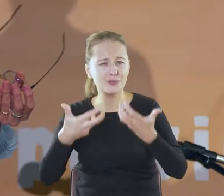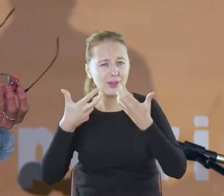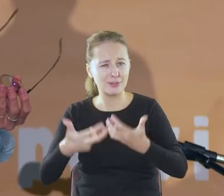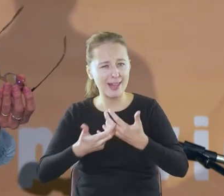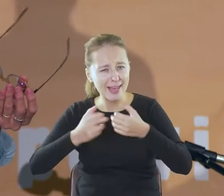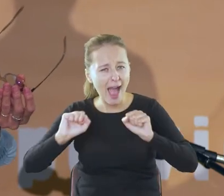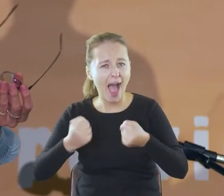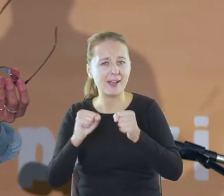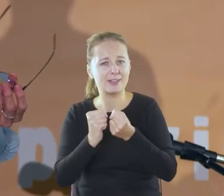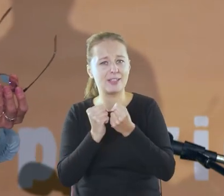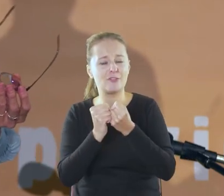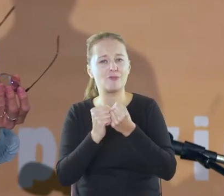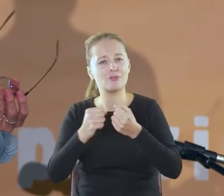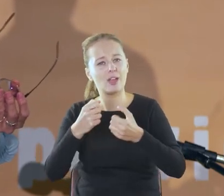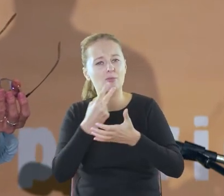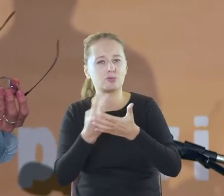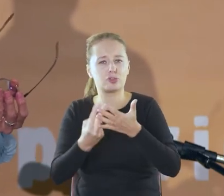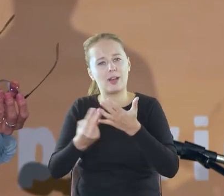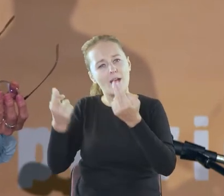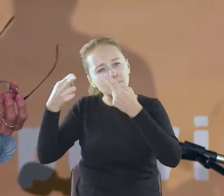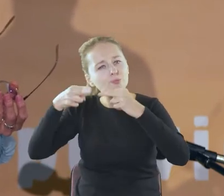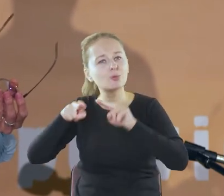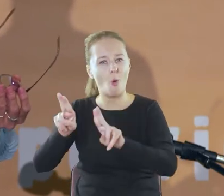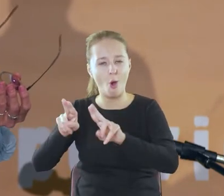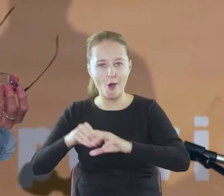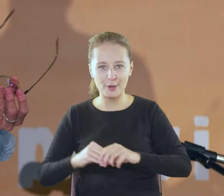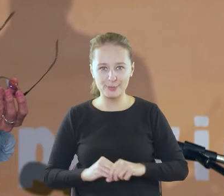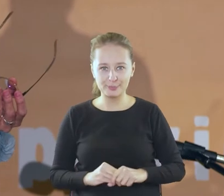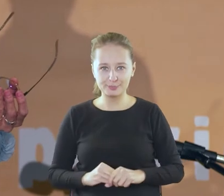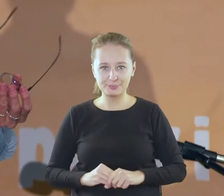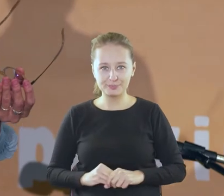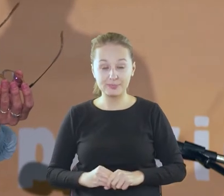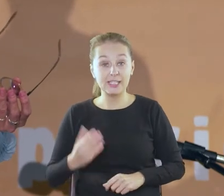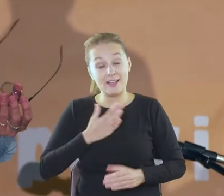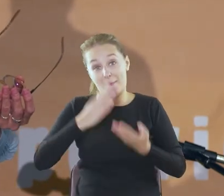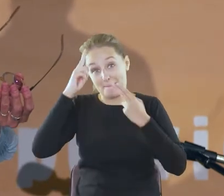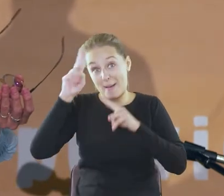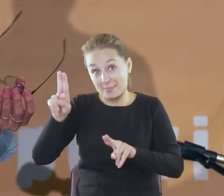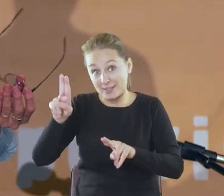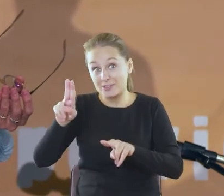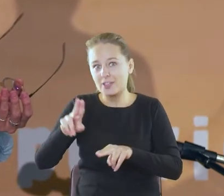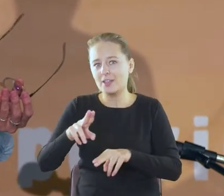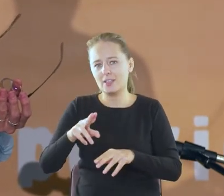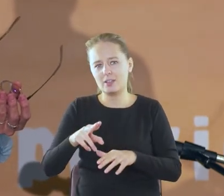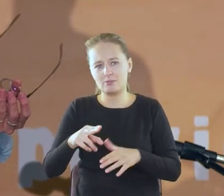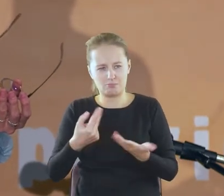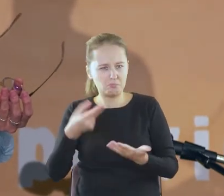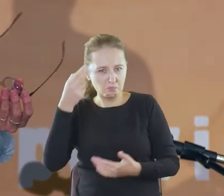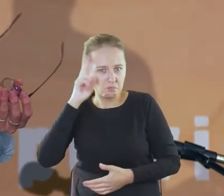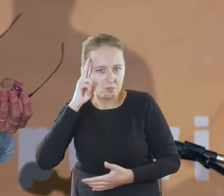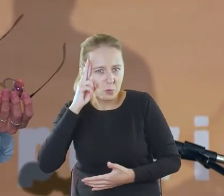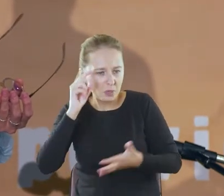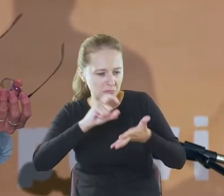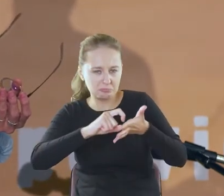aktywnie włączyć się w moją interpretację. Mam nadzieję, że jest to dosyć czytelnie